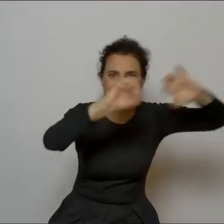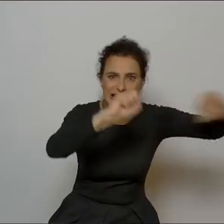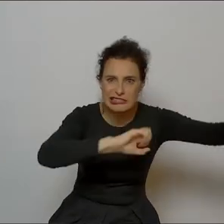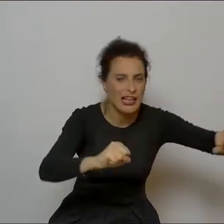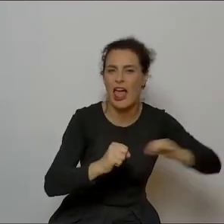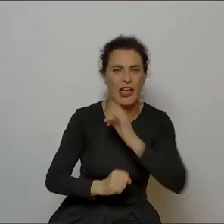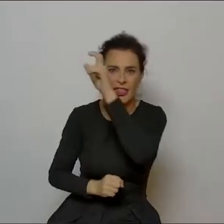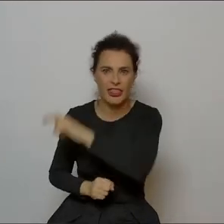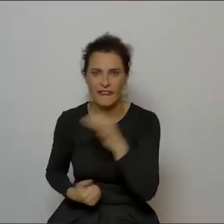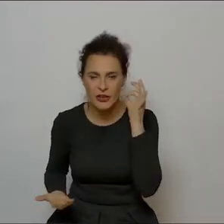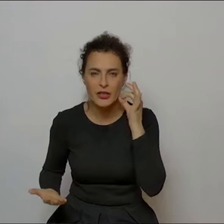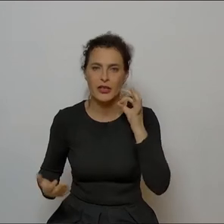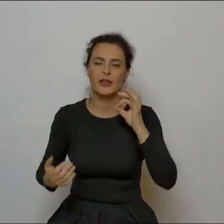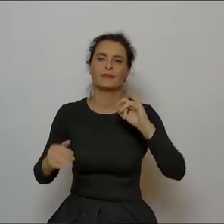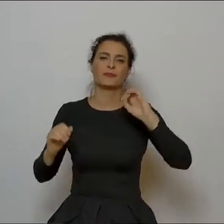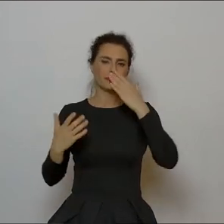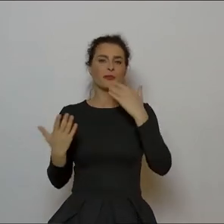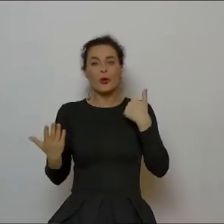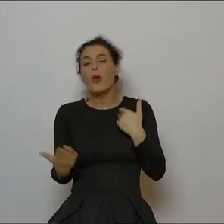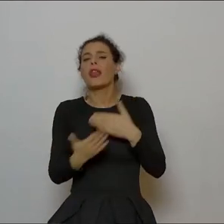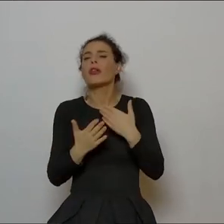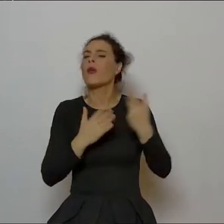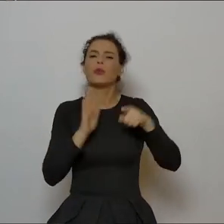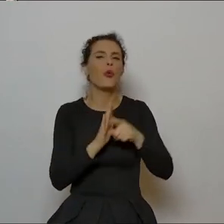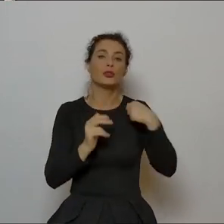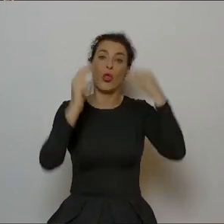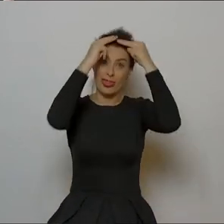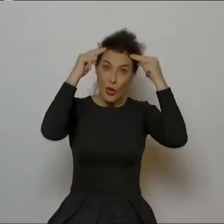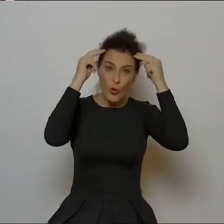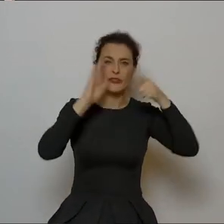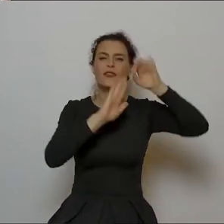Więc rzeczywiście wgryzanie się w Norwida to jest długotrwały proces.